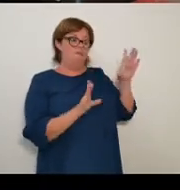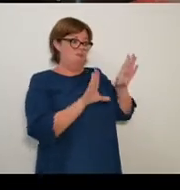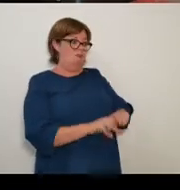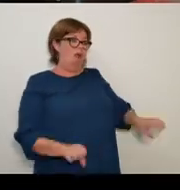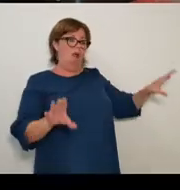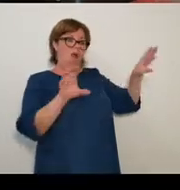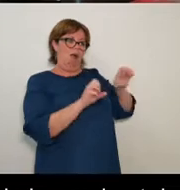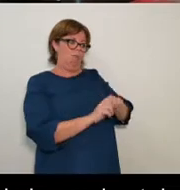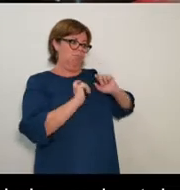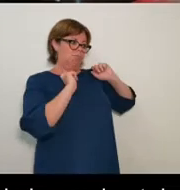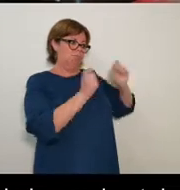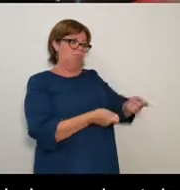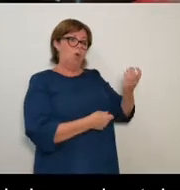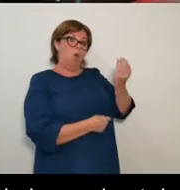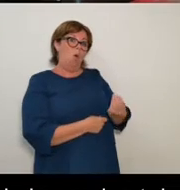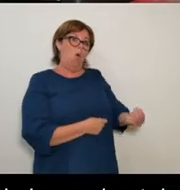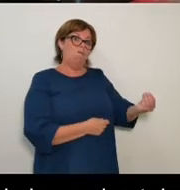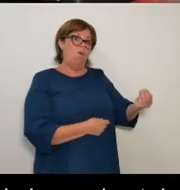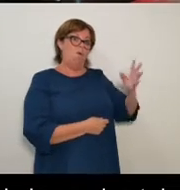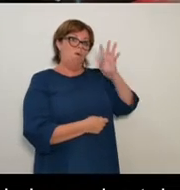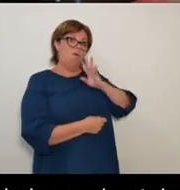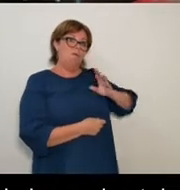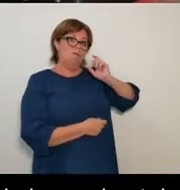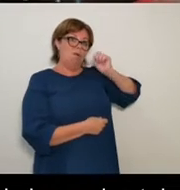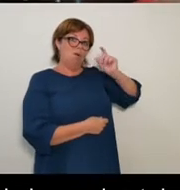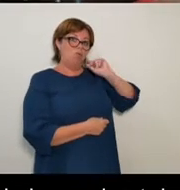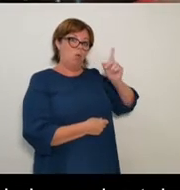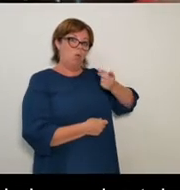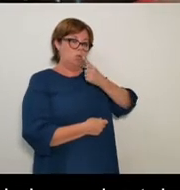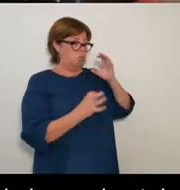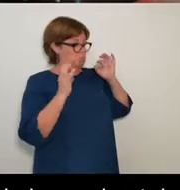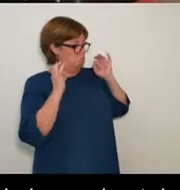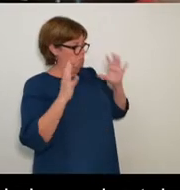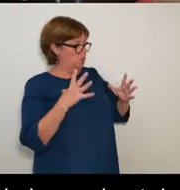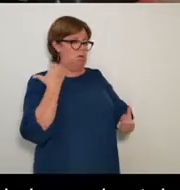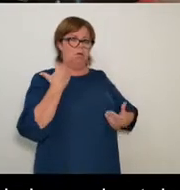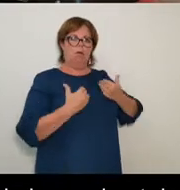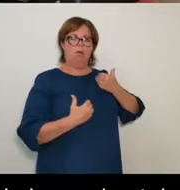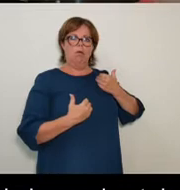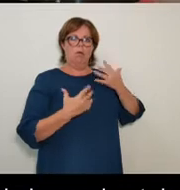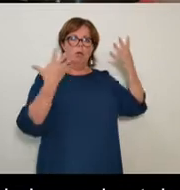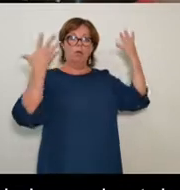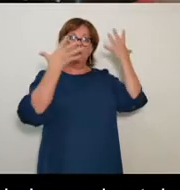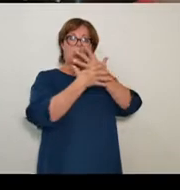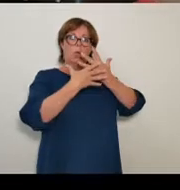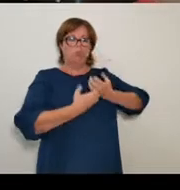sourds, comme handicapées, troublées de la parole et du langage.